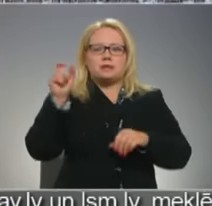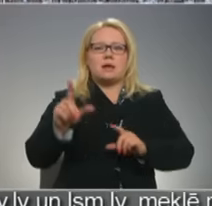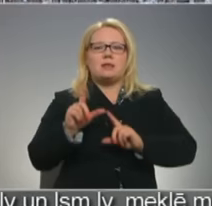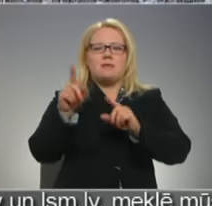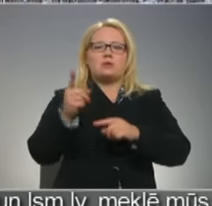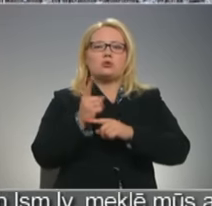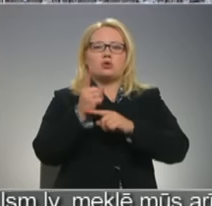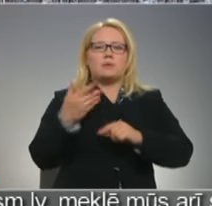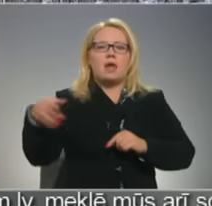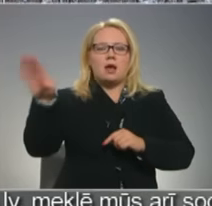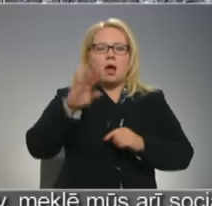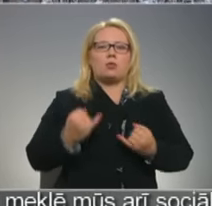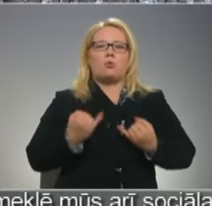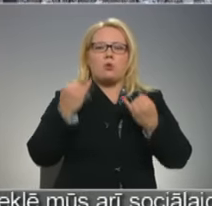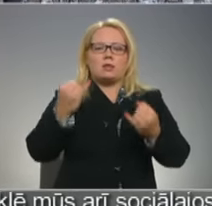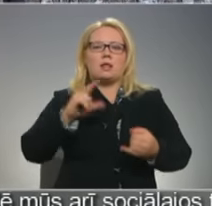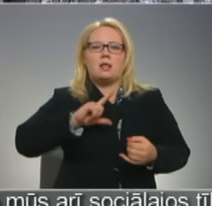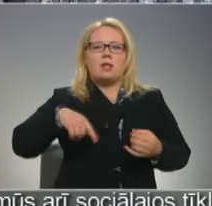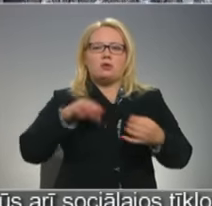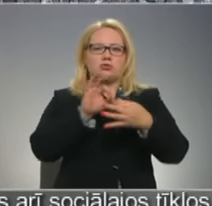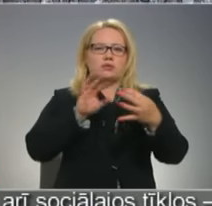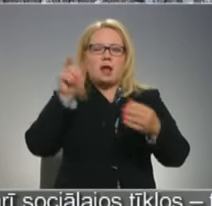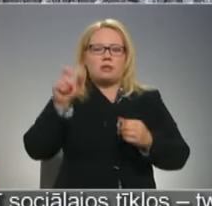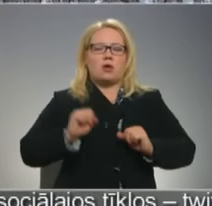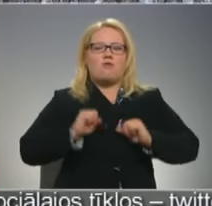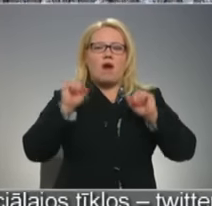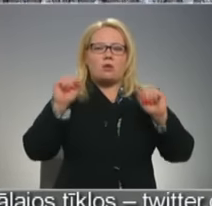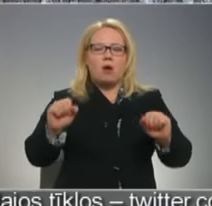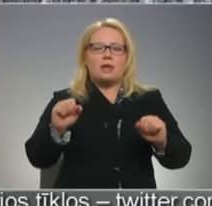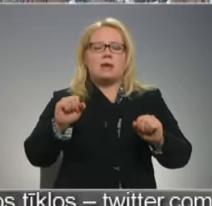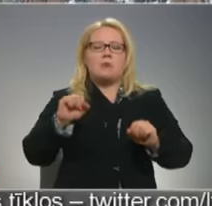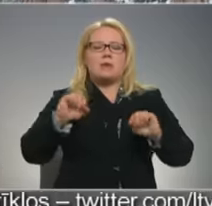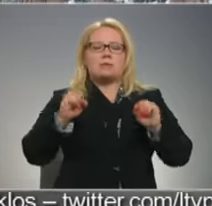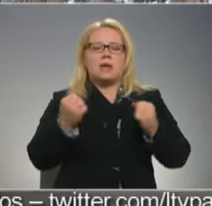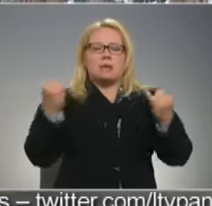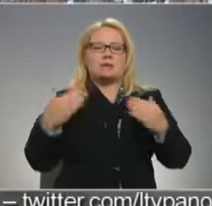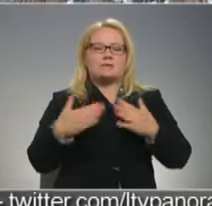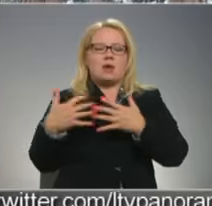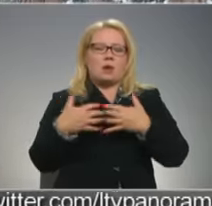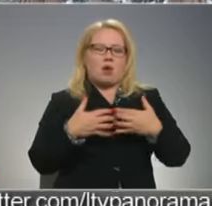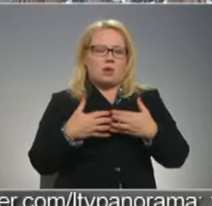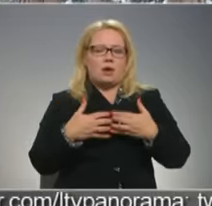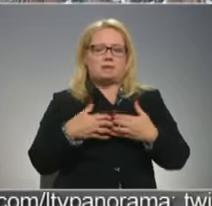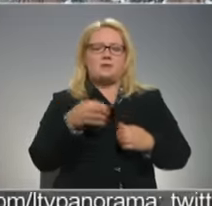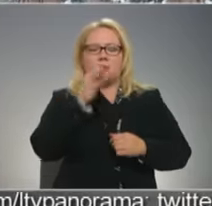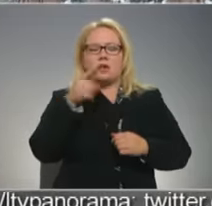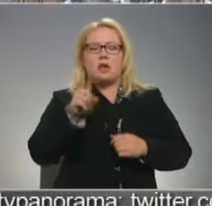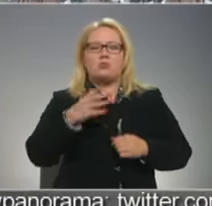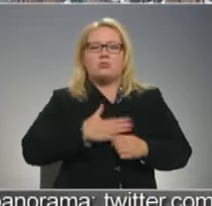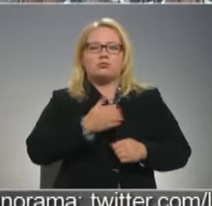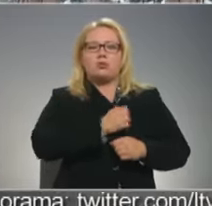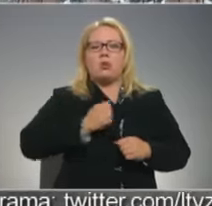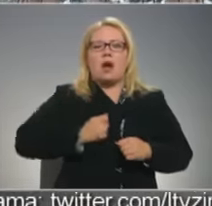ložmetē kalnu godināt Latviešu streunieku varonību Ziemassvētku kaujās. Tie ir mūsu karavīri, kas ir cīnījušies.